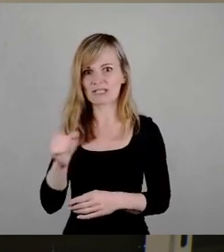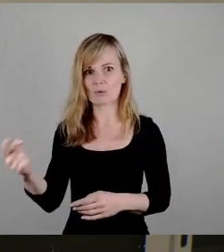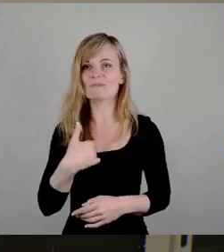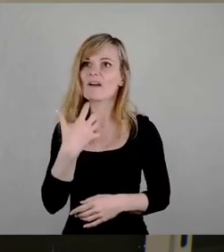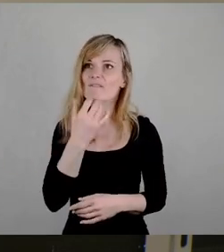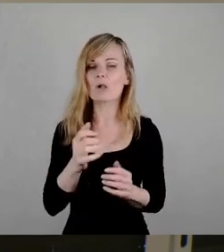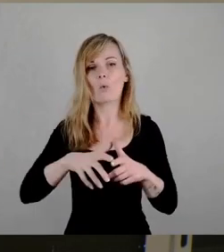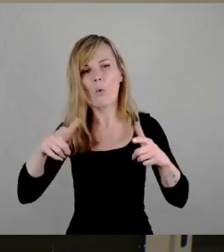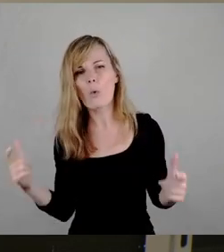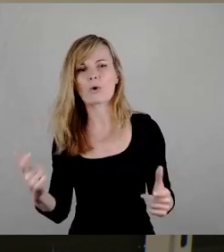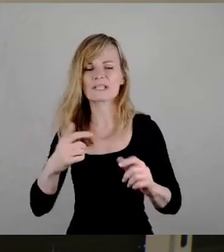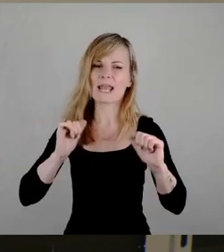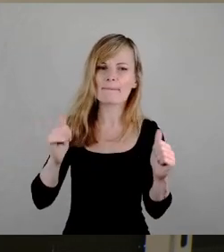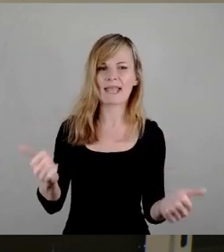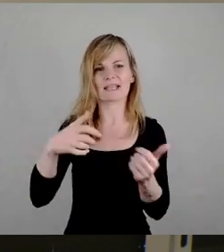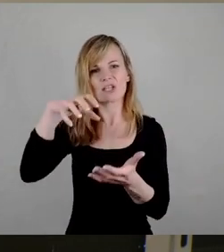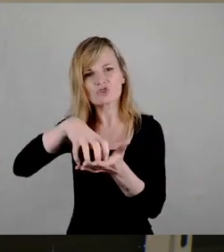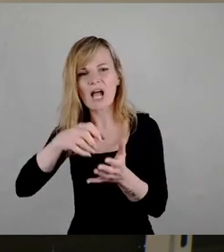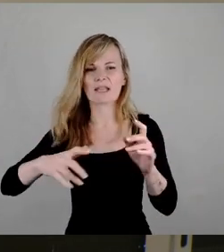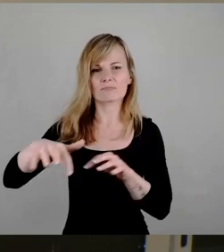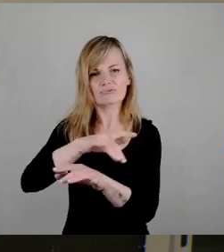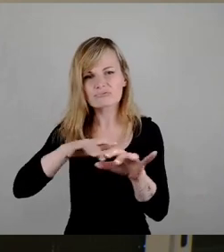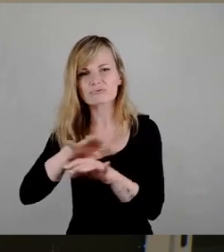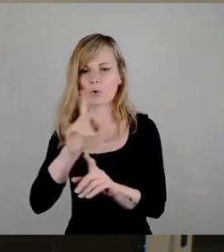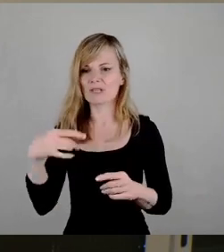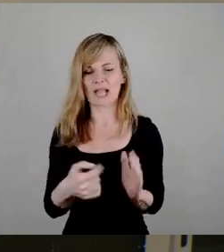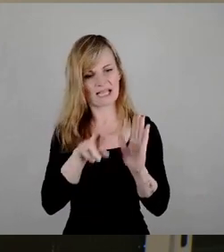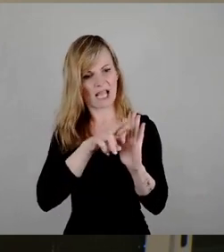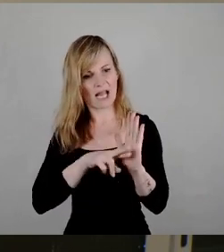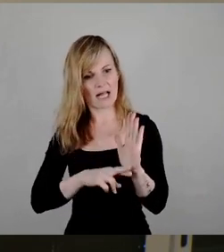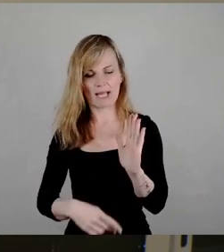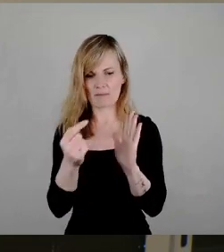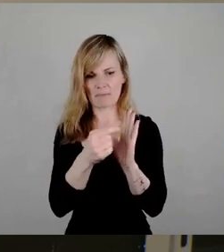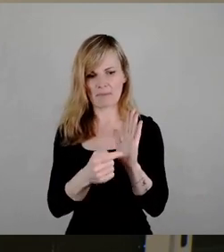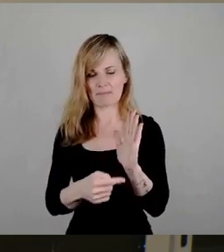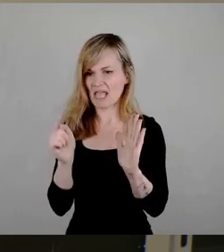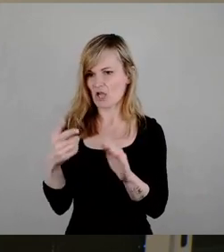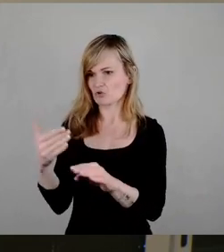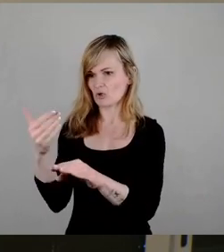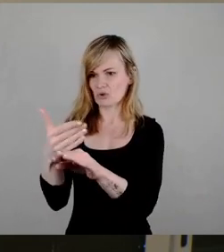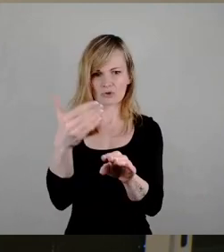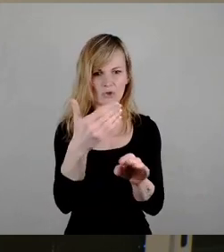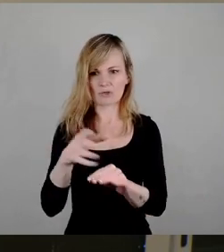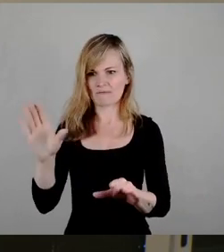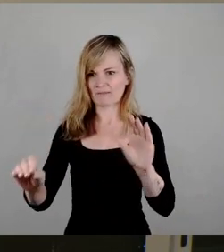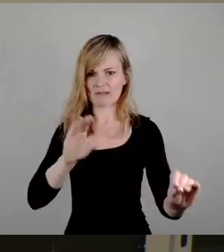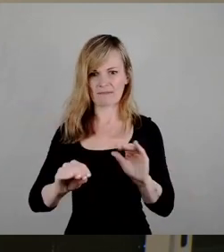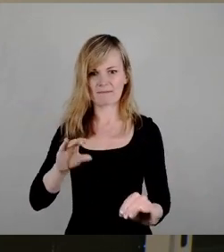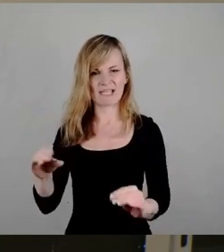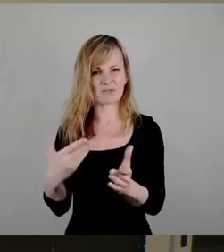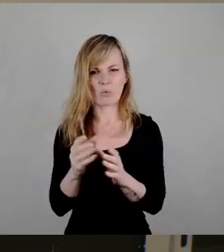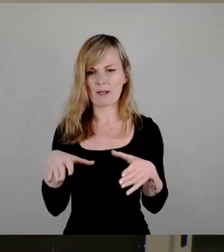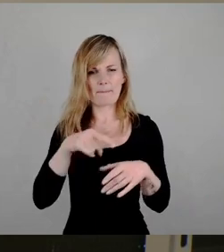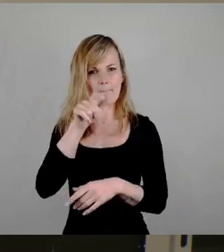sein. Es soll lebendig sein. Und dann regulieren wir alles, was stört, weg. So als ob das Miteinander zwischen Menschen sich immer